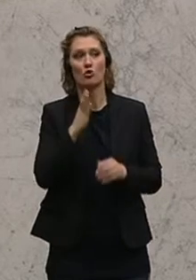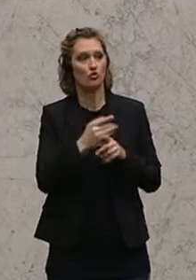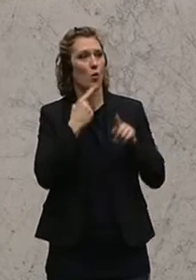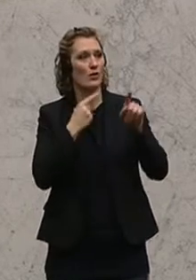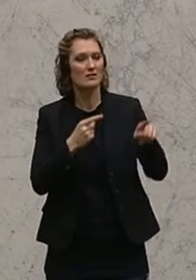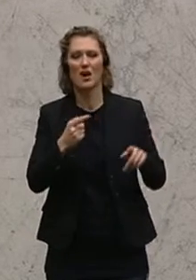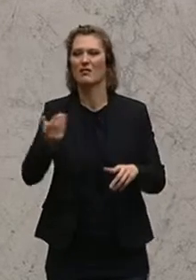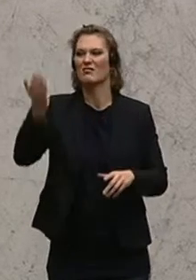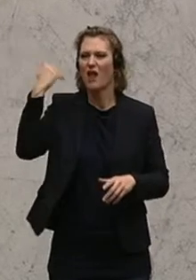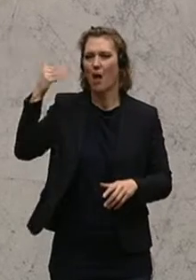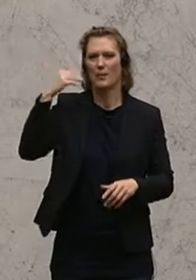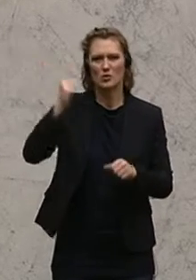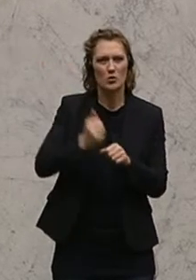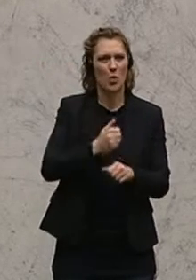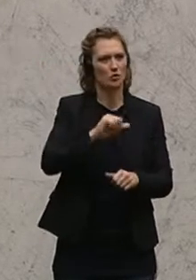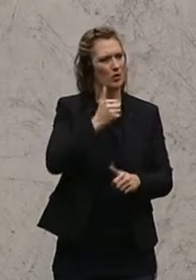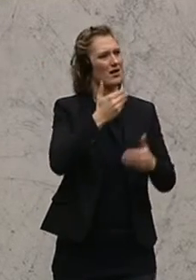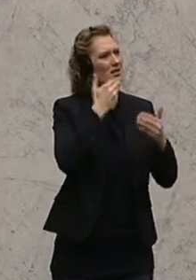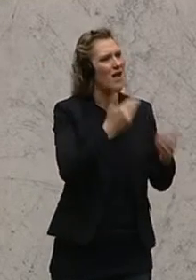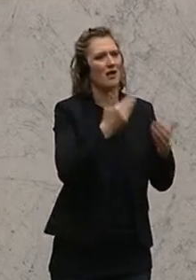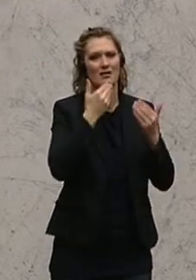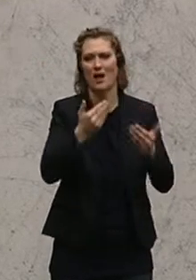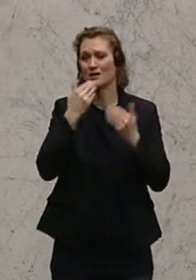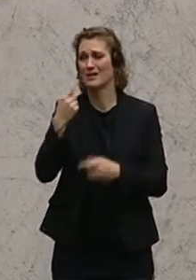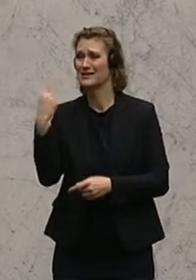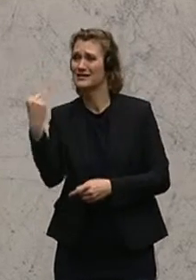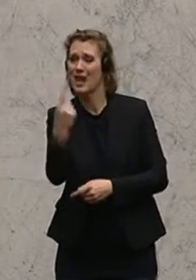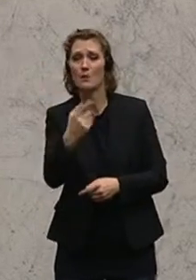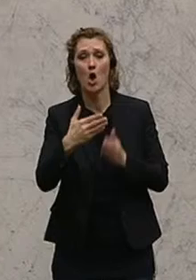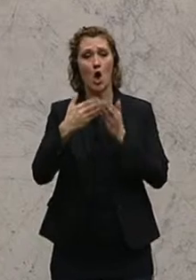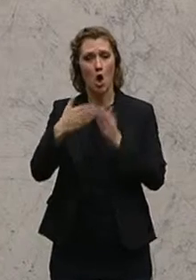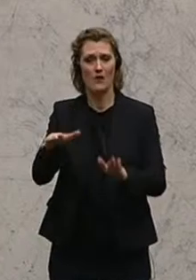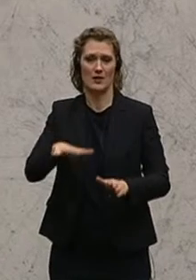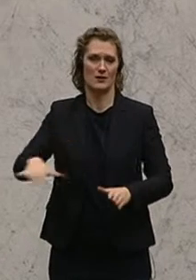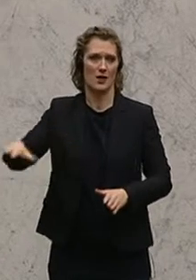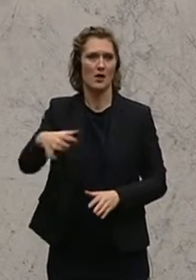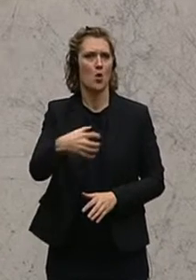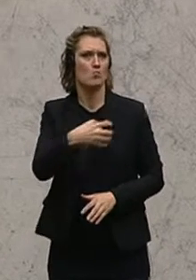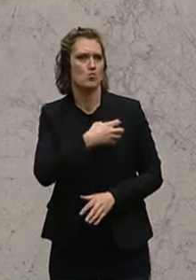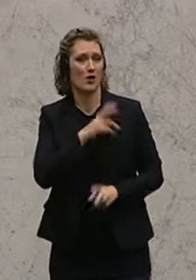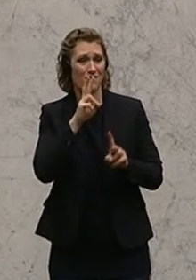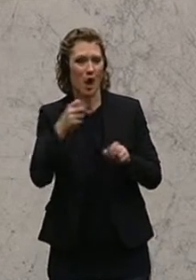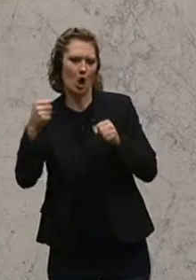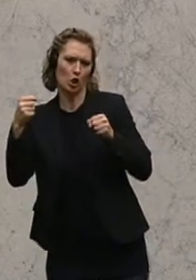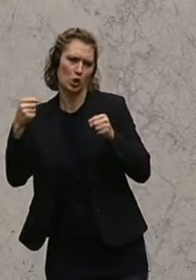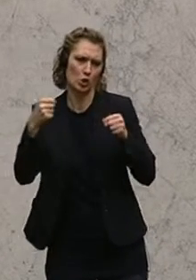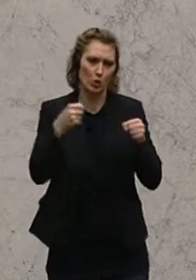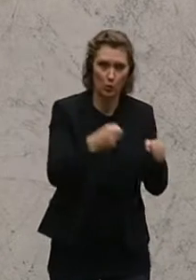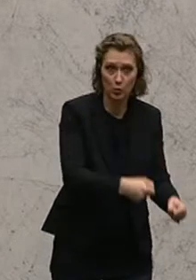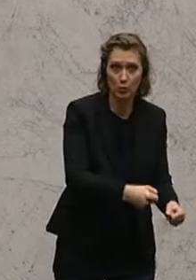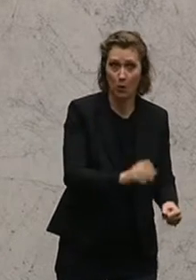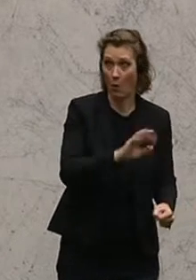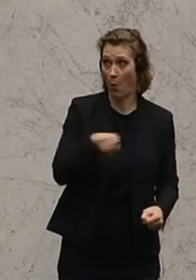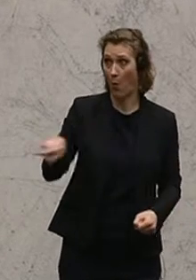wesentlich, ja noch einmal all denen zu danken, die aus der Öffentlichkeit heraus, allen Bürgerinnen und Bürgern, die so viel Druck aufgebaut haben,